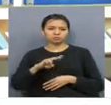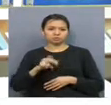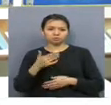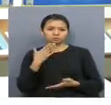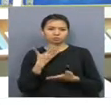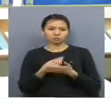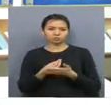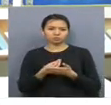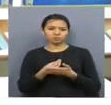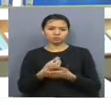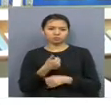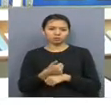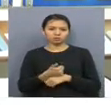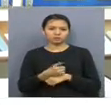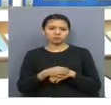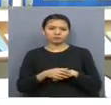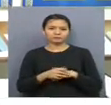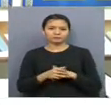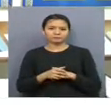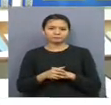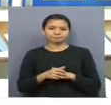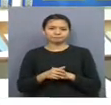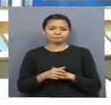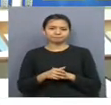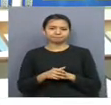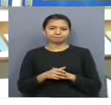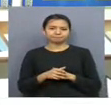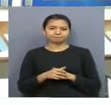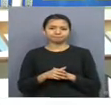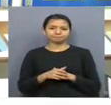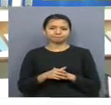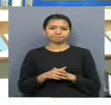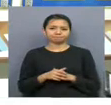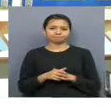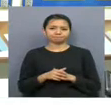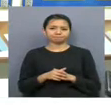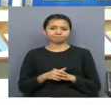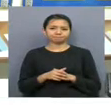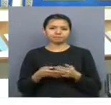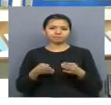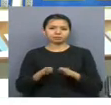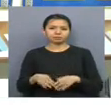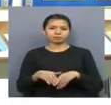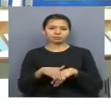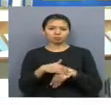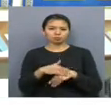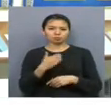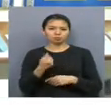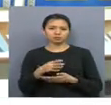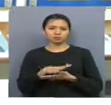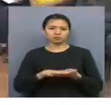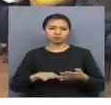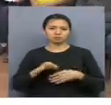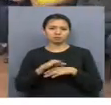осы атағдастыры, аманат етіп, ата-бабаларымыз қалдырған мербандылықты әр-ғарай